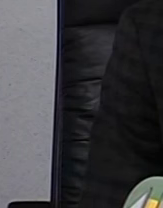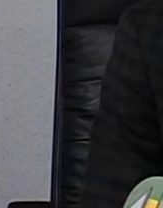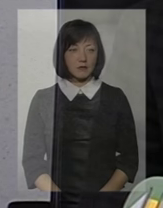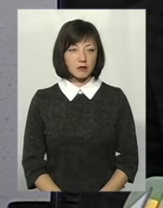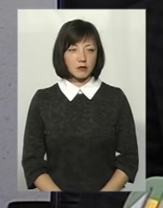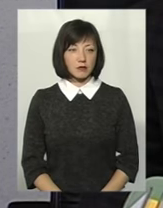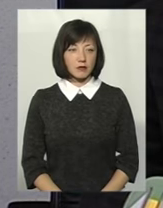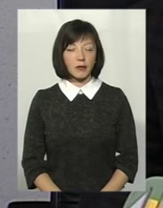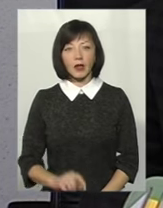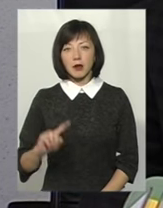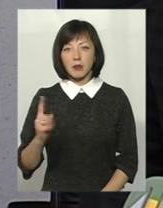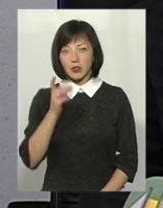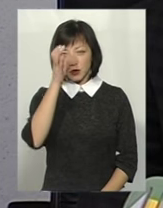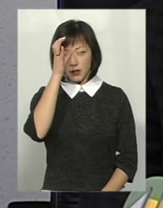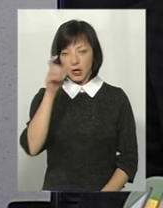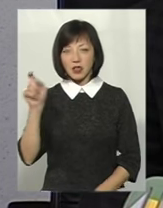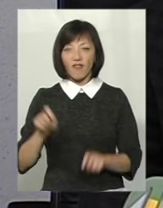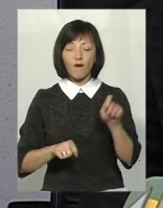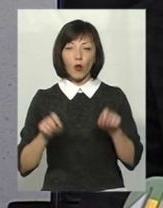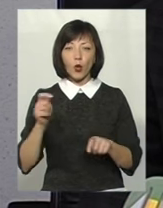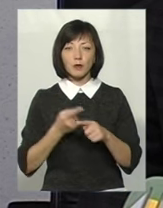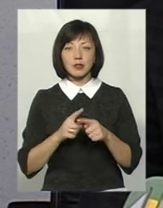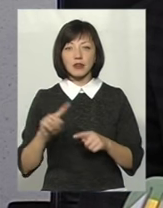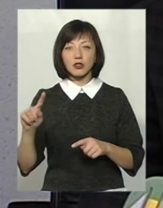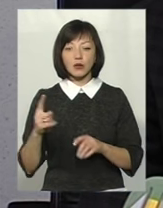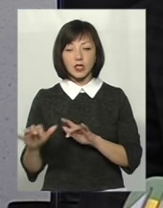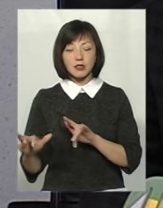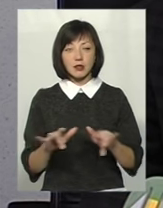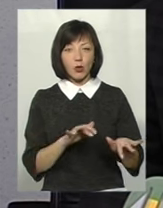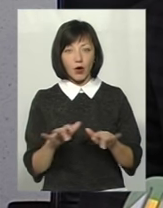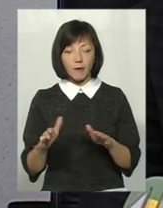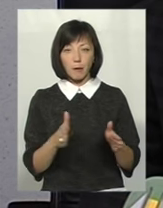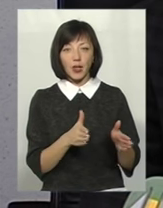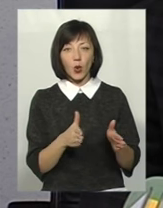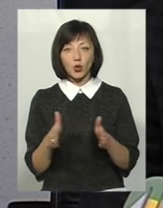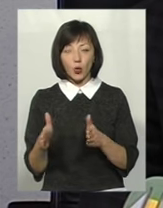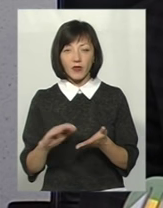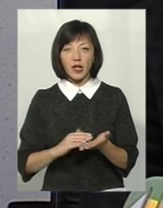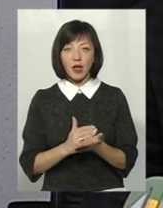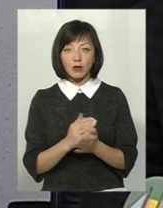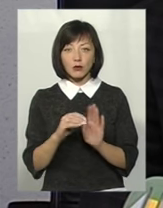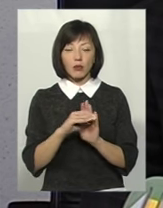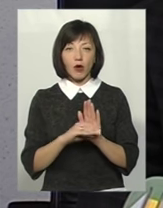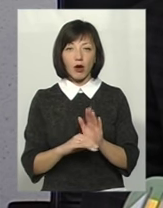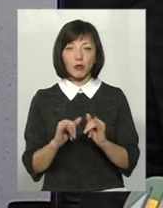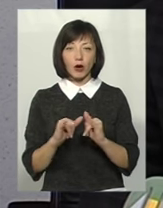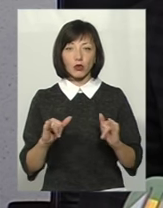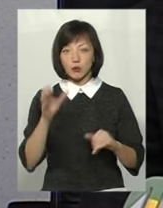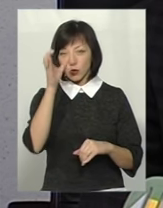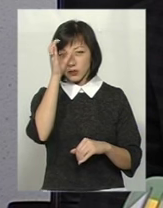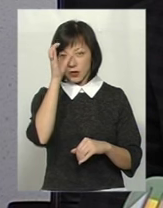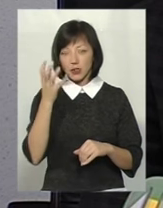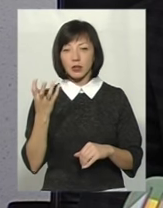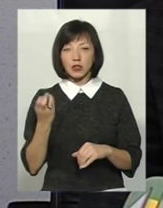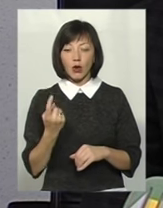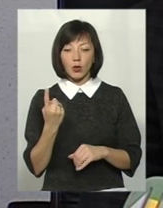Перший освітянський форум – це ще один з кроків підготовки якісної програми розвитку освіти і